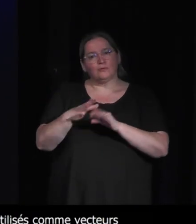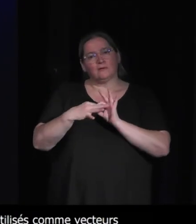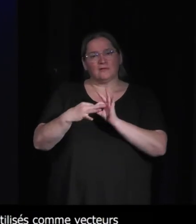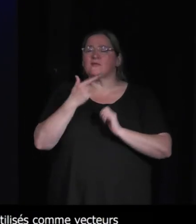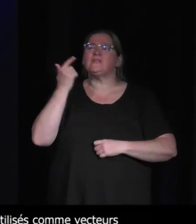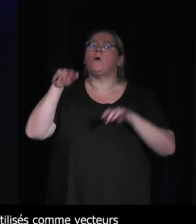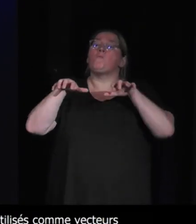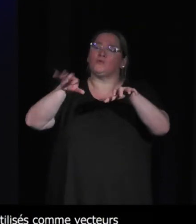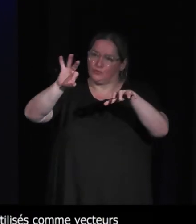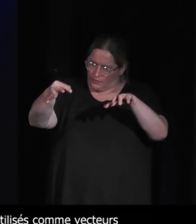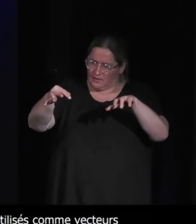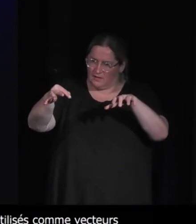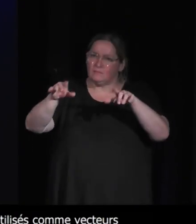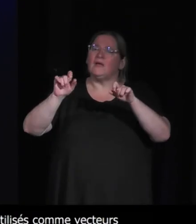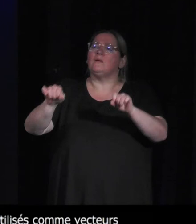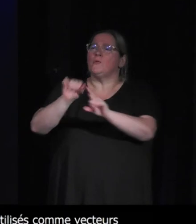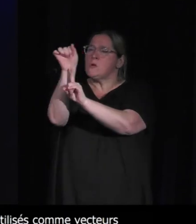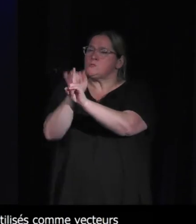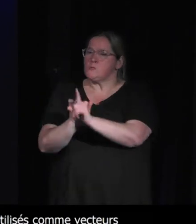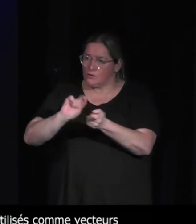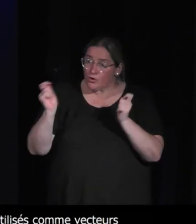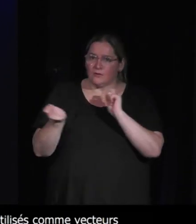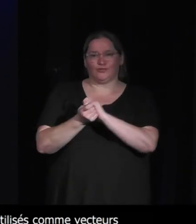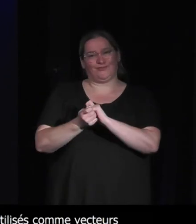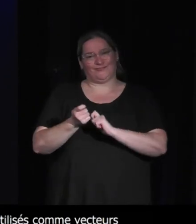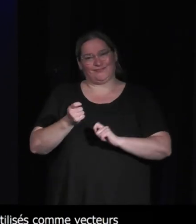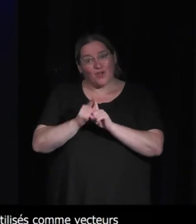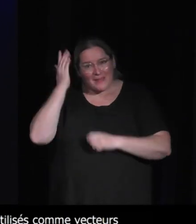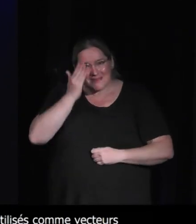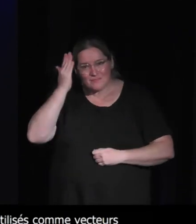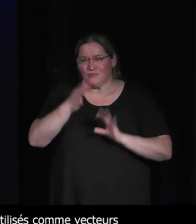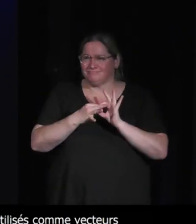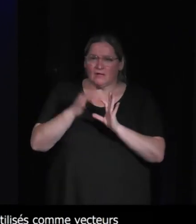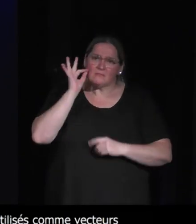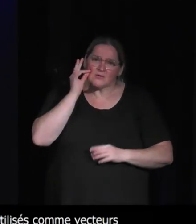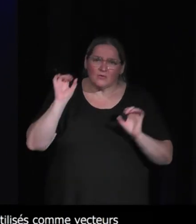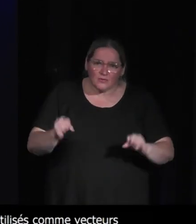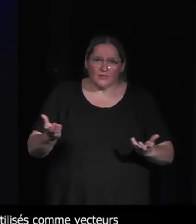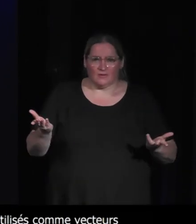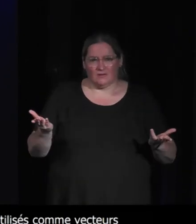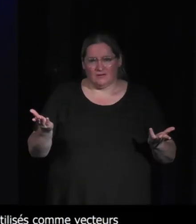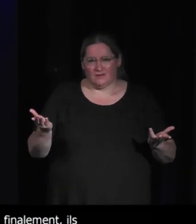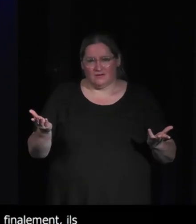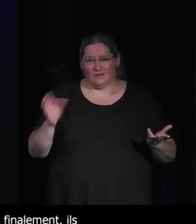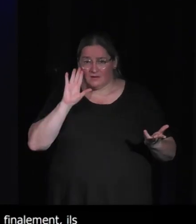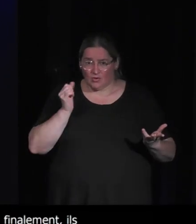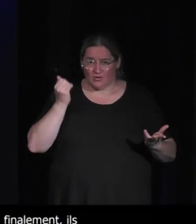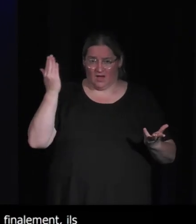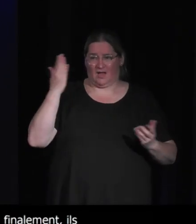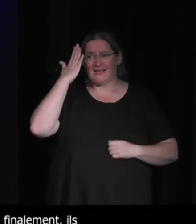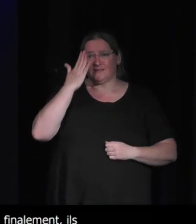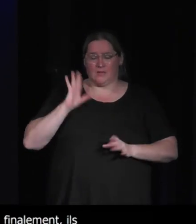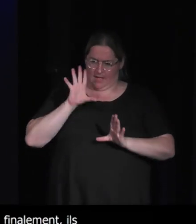réhabilitables donc moi j le sentiment que la figure de l'animal est en train d'être employé pour restaurer